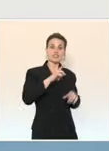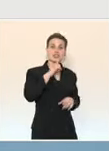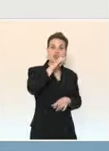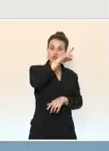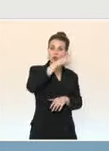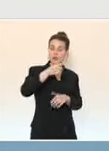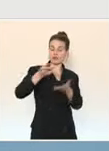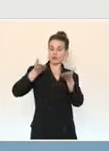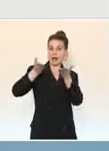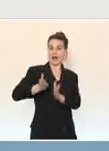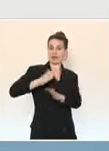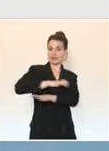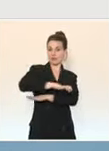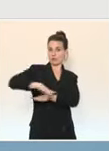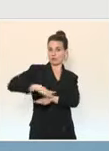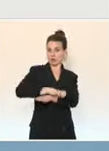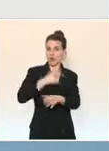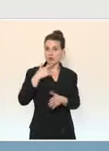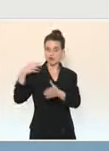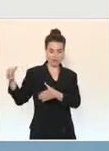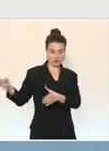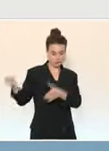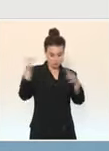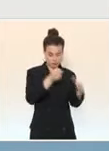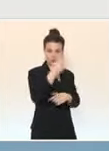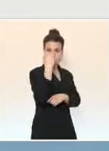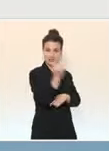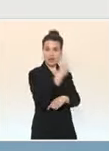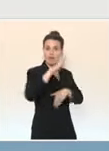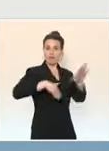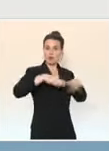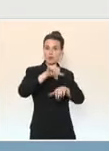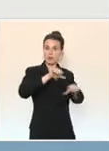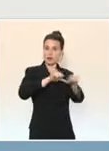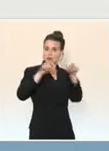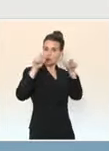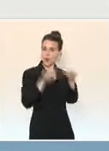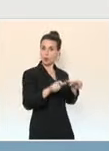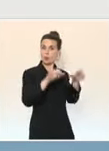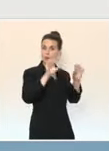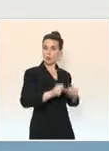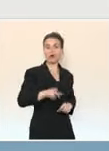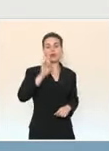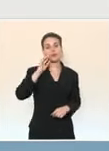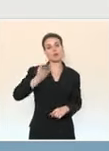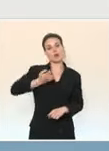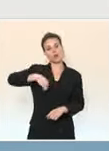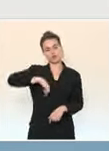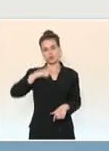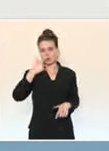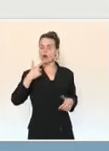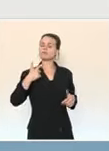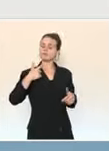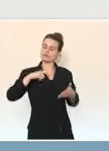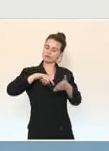respectée, il faut qu'elle soit évidemment contrôlée. C'est pourquoi nous avons décidé le renforcement très fort des contrôles des personnes mises en quarantaine.